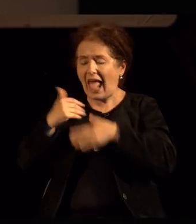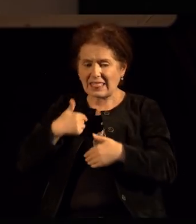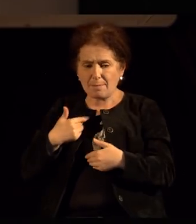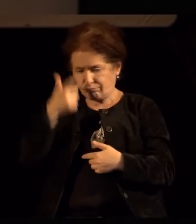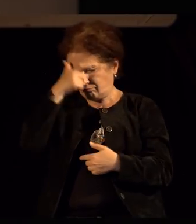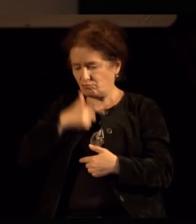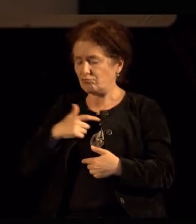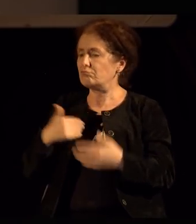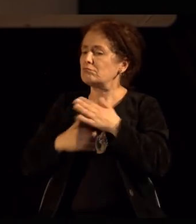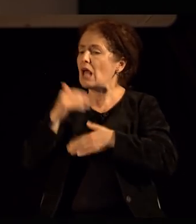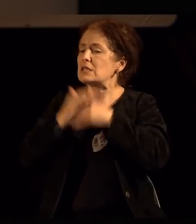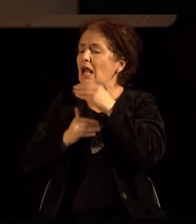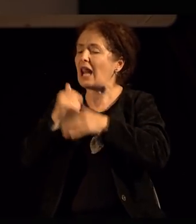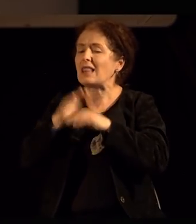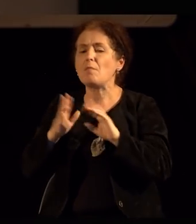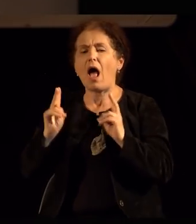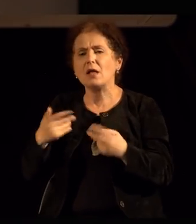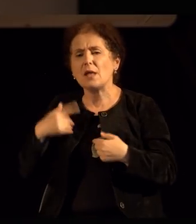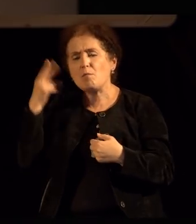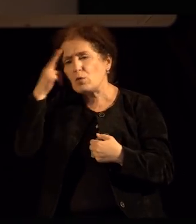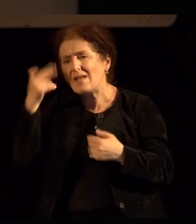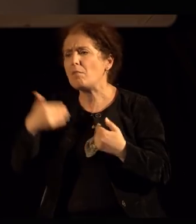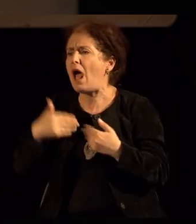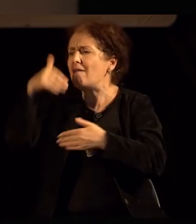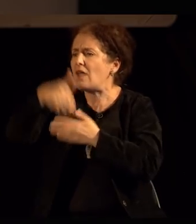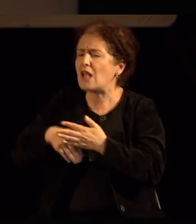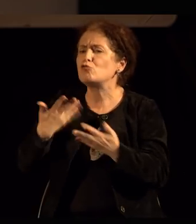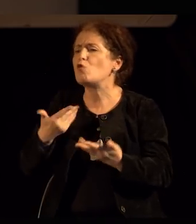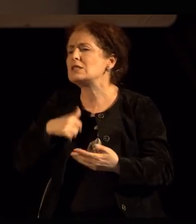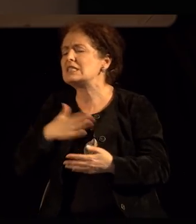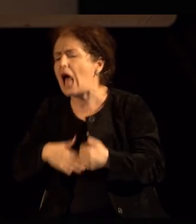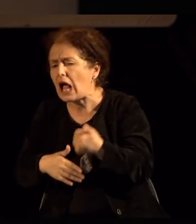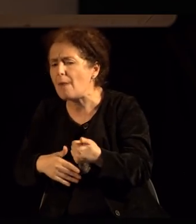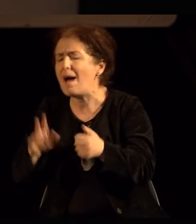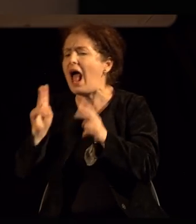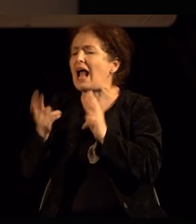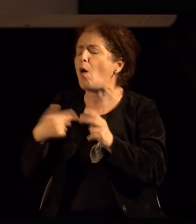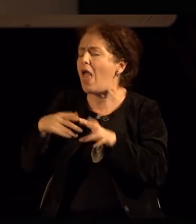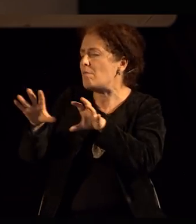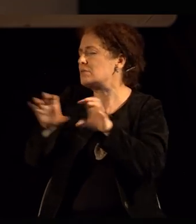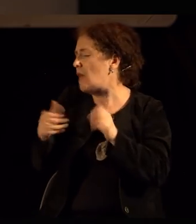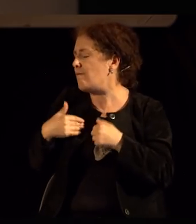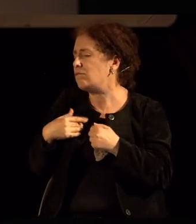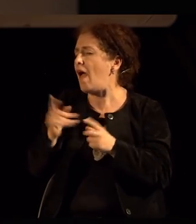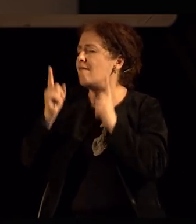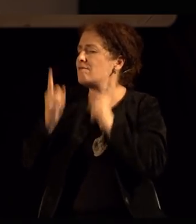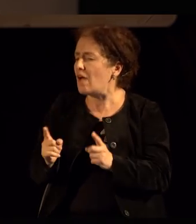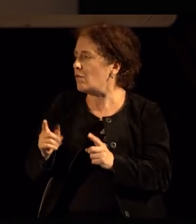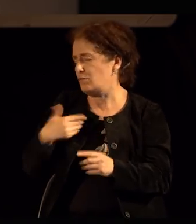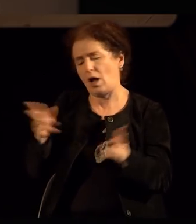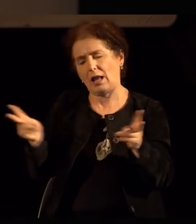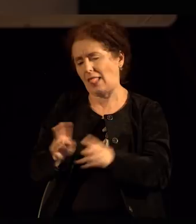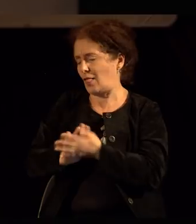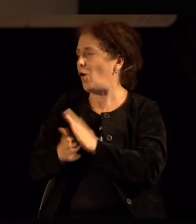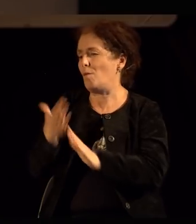да знаеме како тие задоволства да ги вклопиме во нашето поимање и сваќање на среќа. Толку од